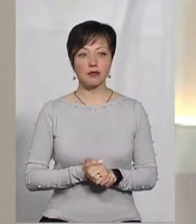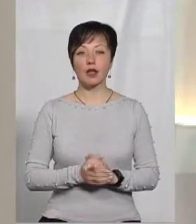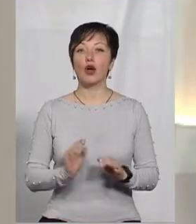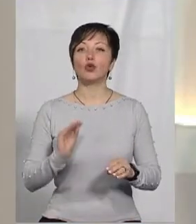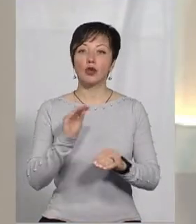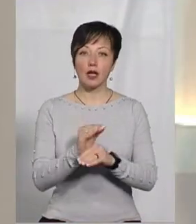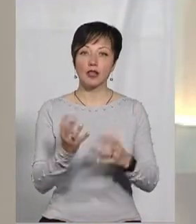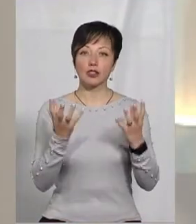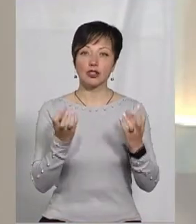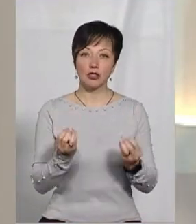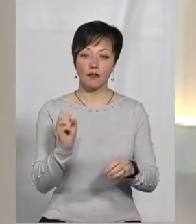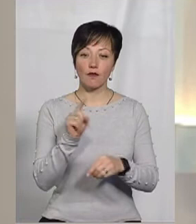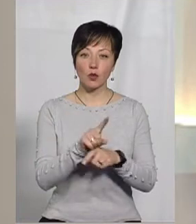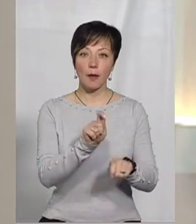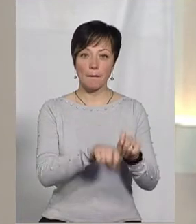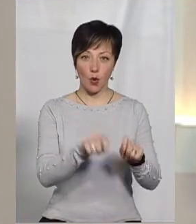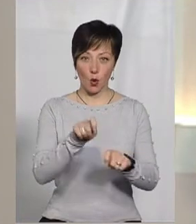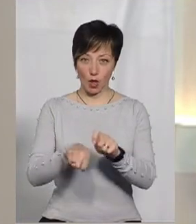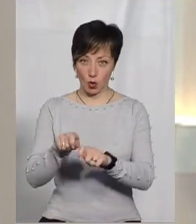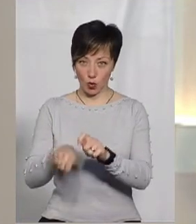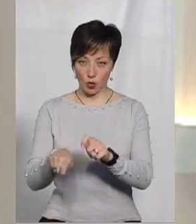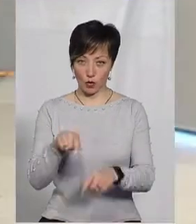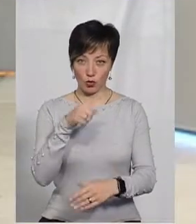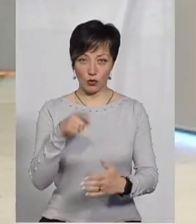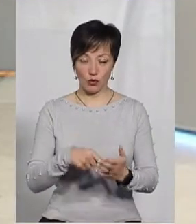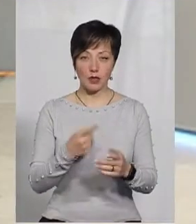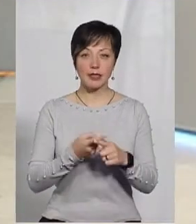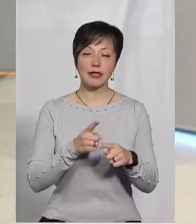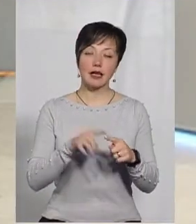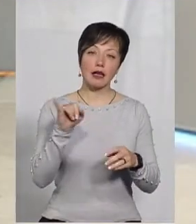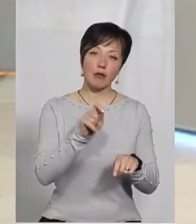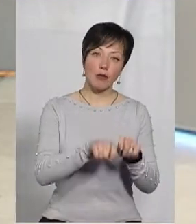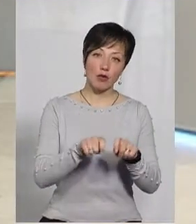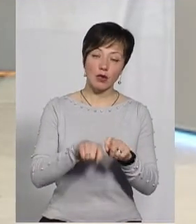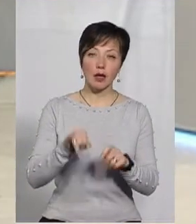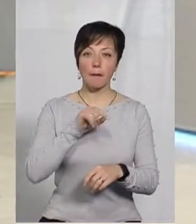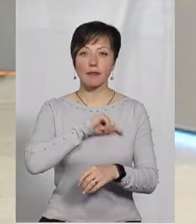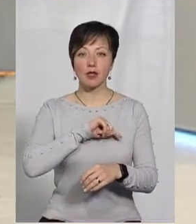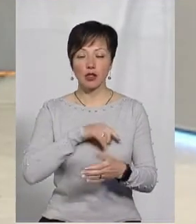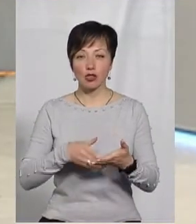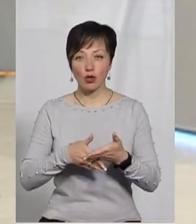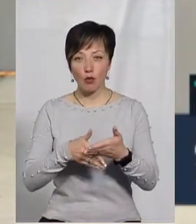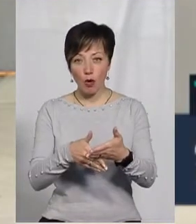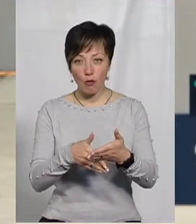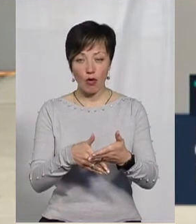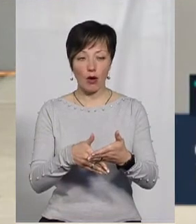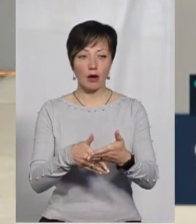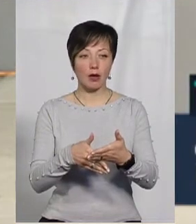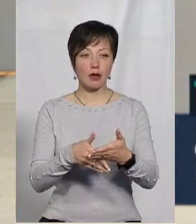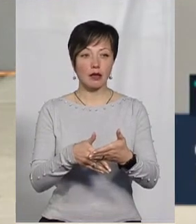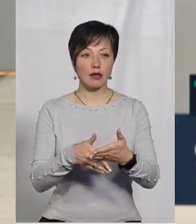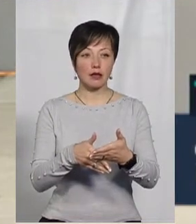Додалася ще функція, напевно, моніторингу? Це і моніторинг, і психологічна допомога,